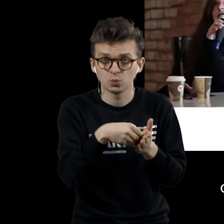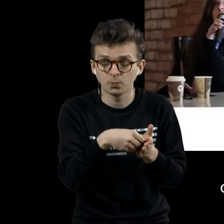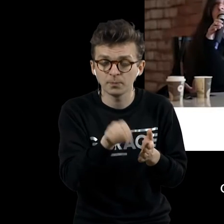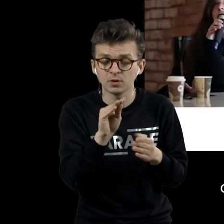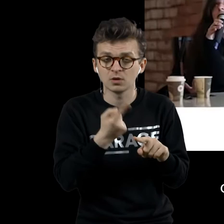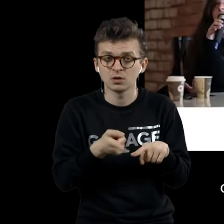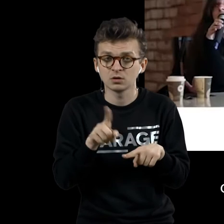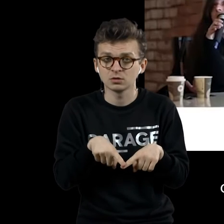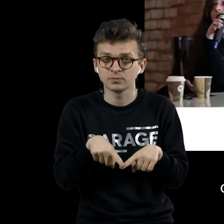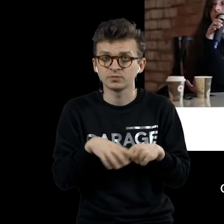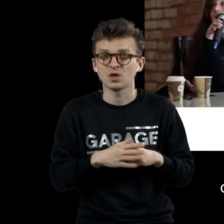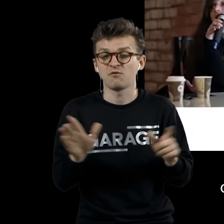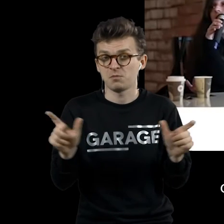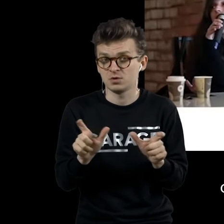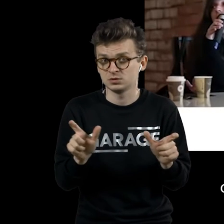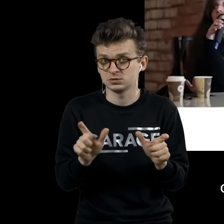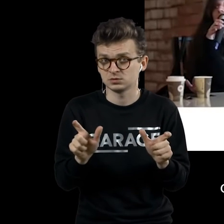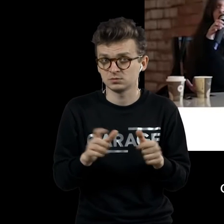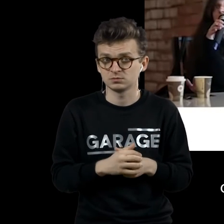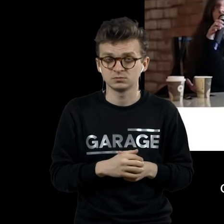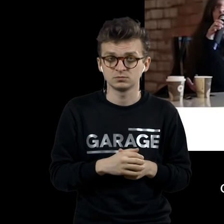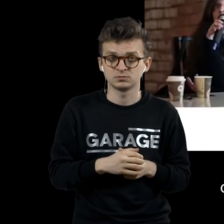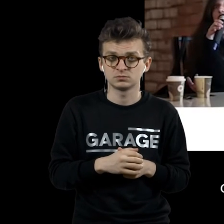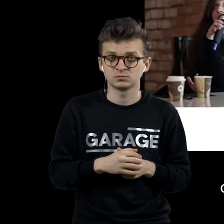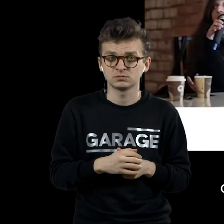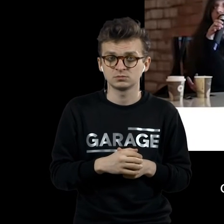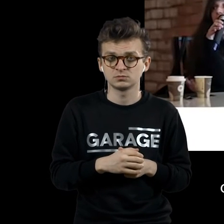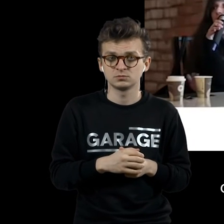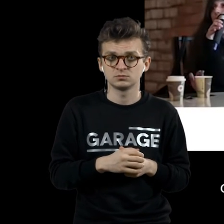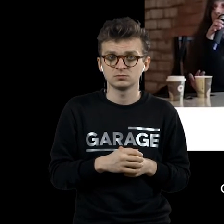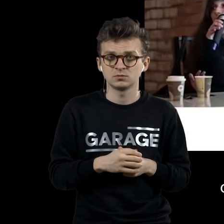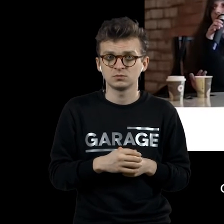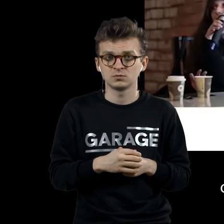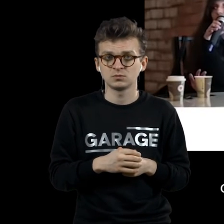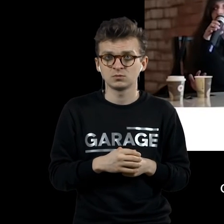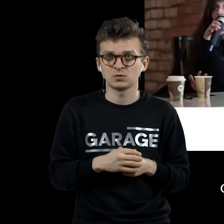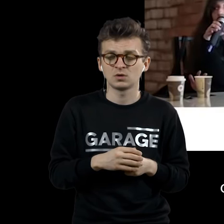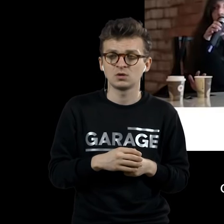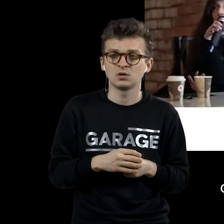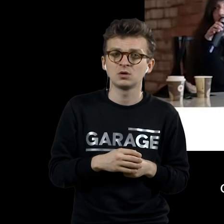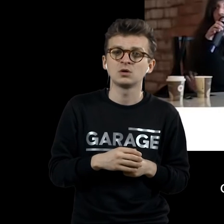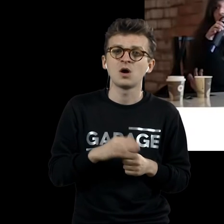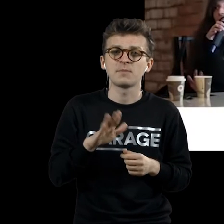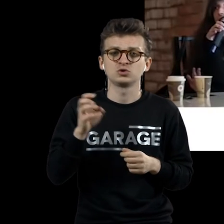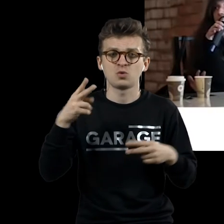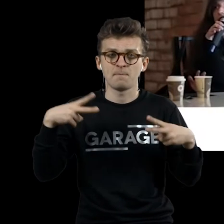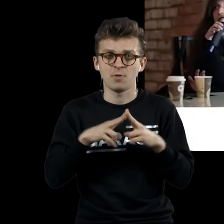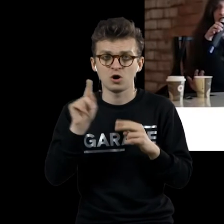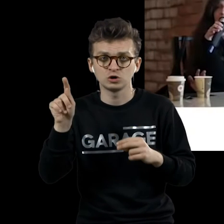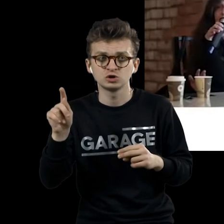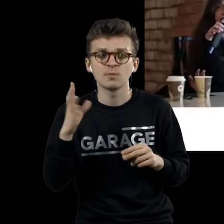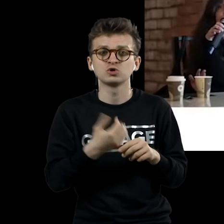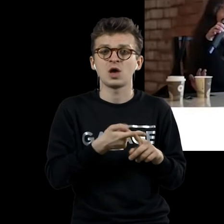магазине. Тысячи мелочей. Огромный магазин до сих пор существующий. В Париже вот где всякие